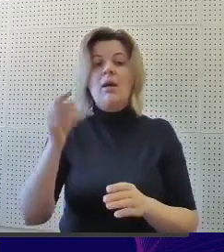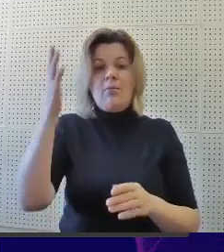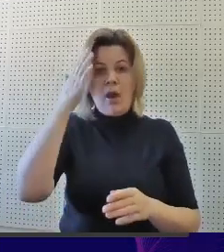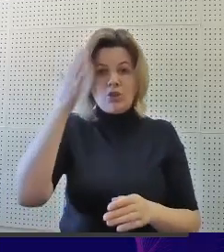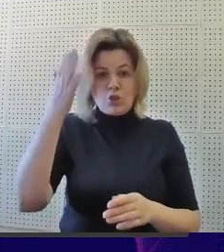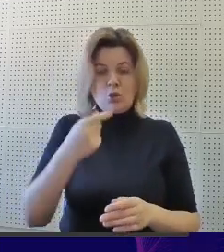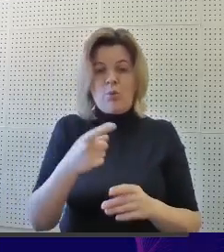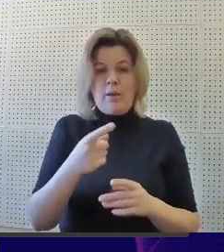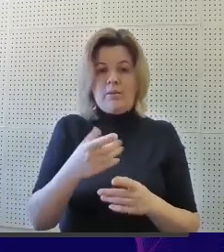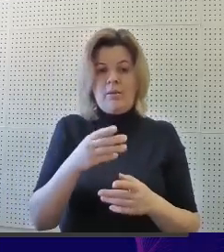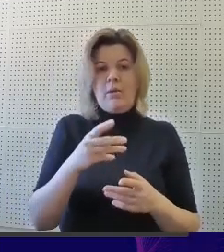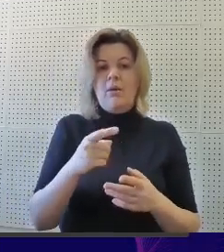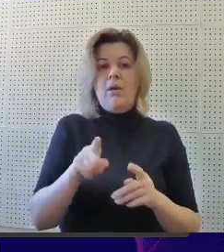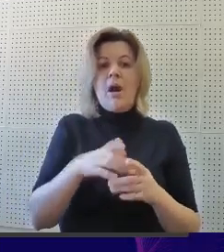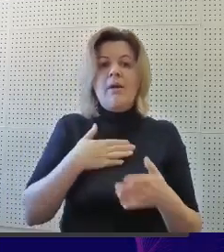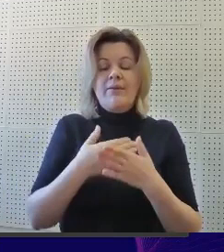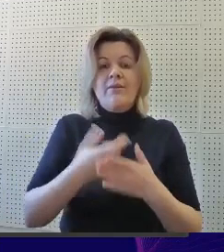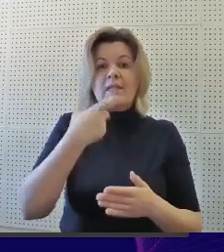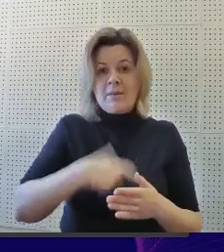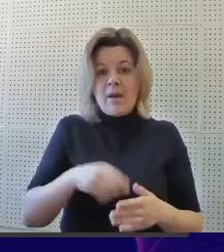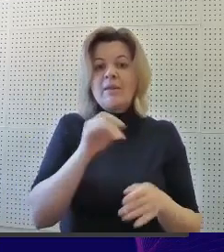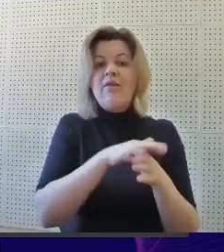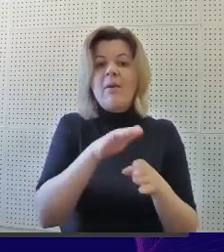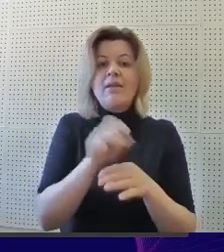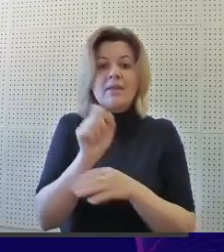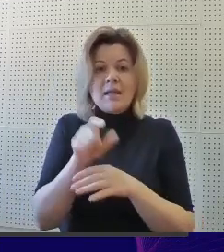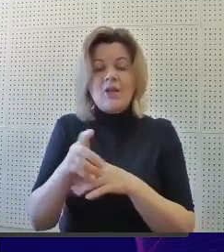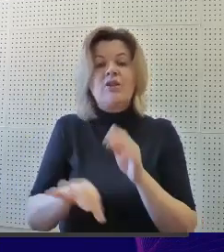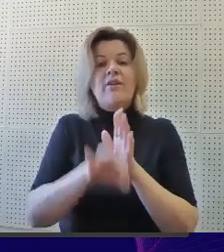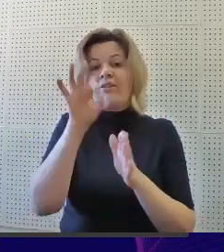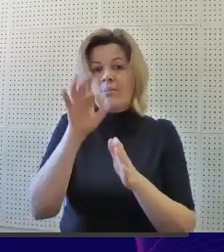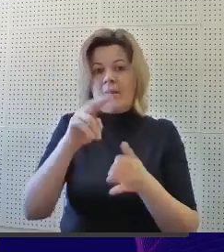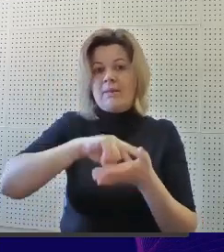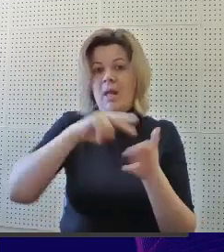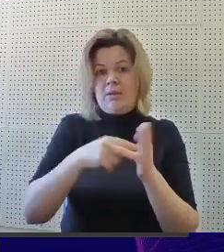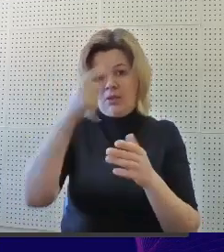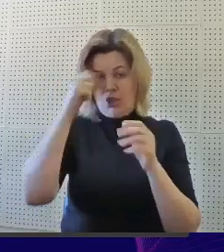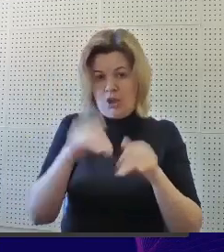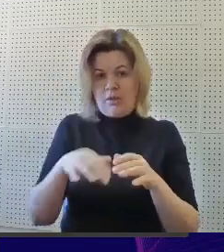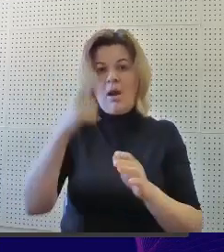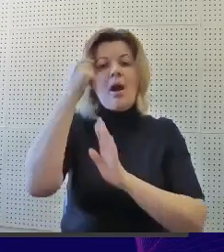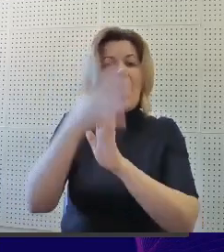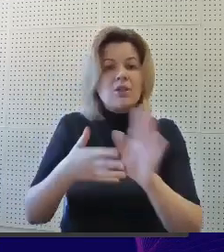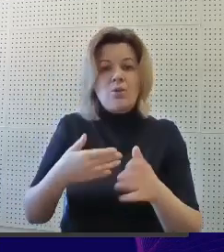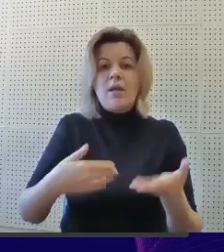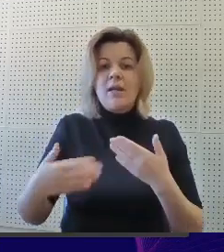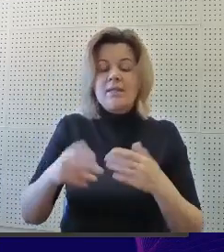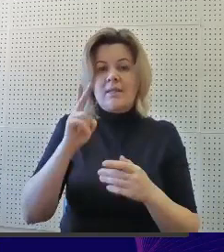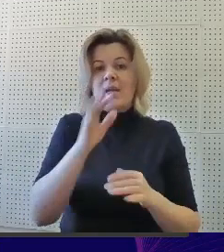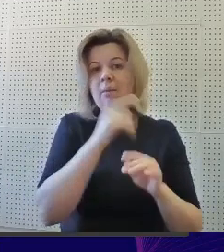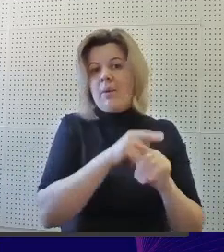мобилизировать себя на выполнение задач и выбрать стратегию решения, осознанно относиться к процессу